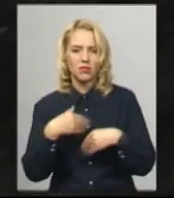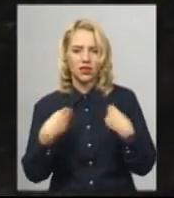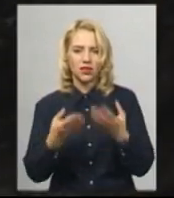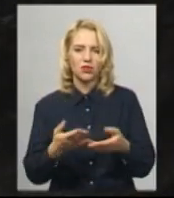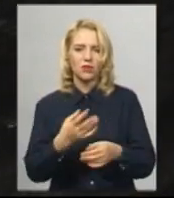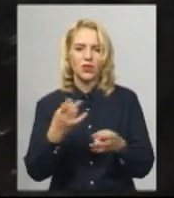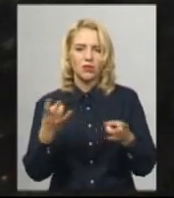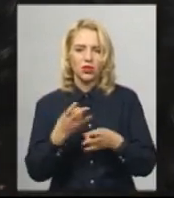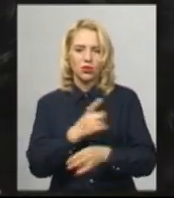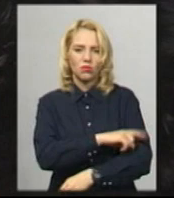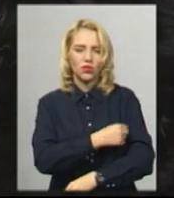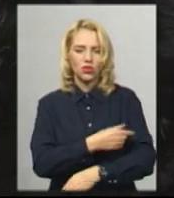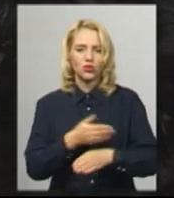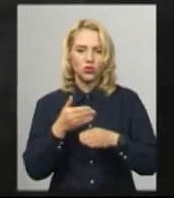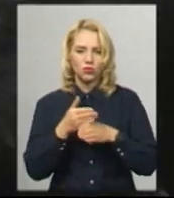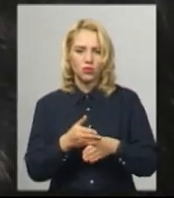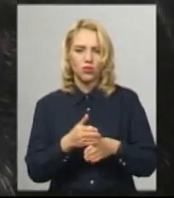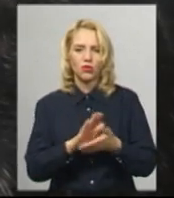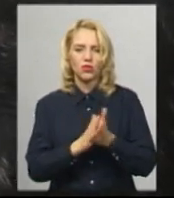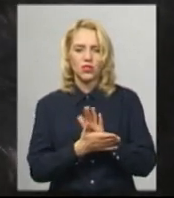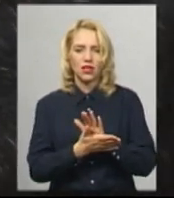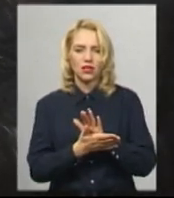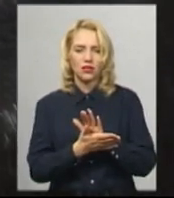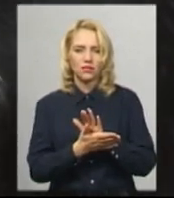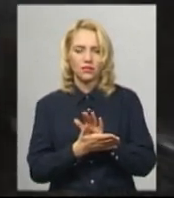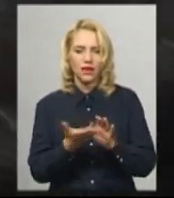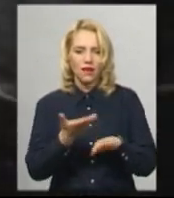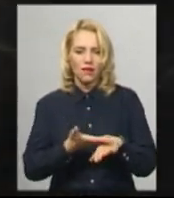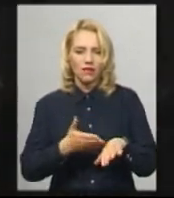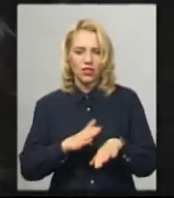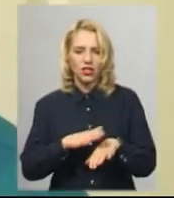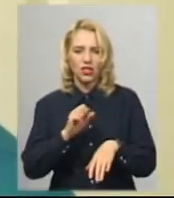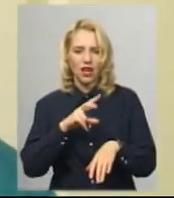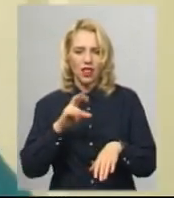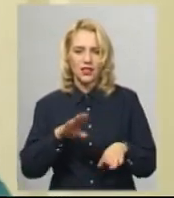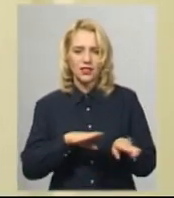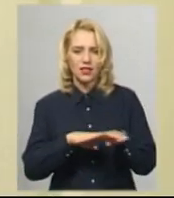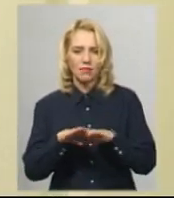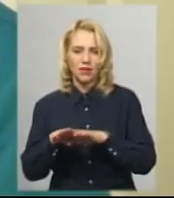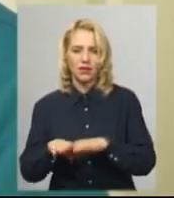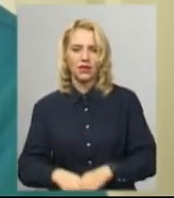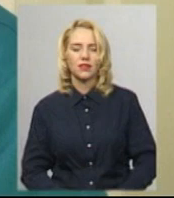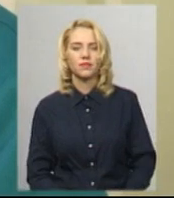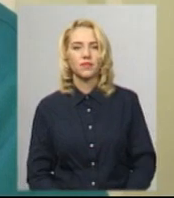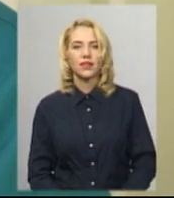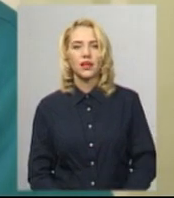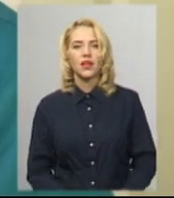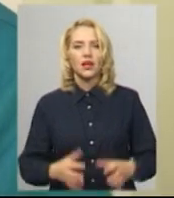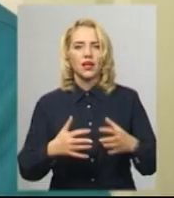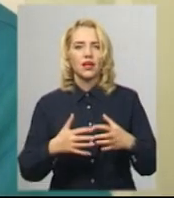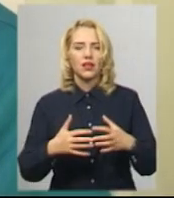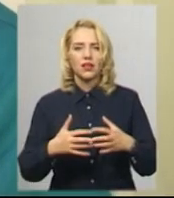необхідну медичну допомогу, стан ще досить тяжкий, але вже хоча б стабільний і стабілізований. Тварина